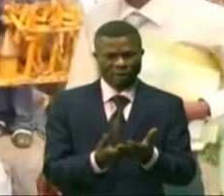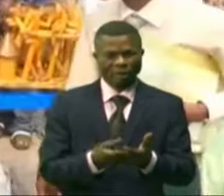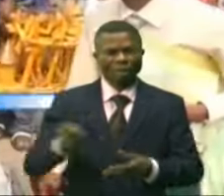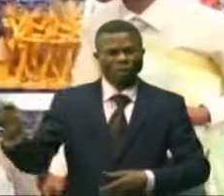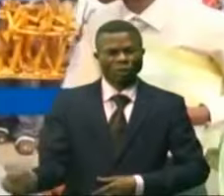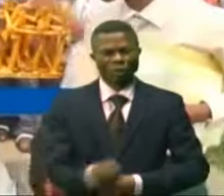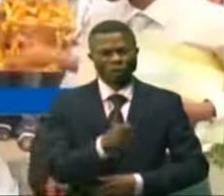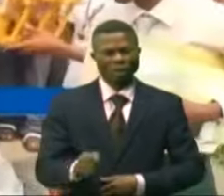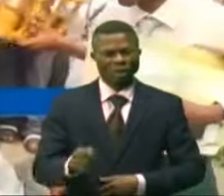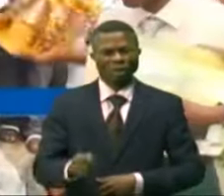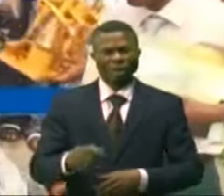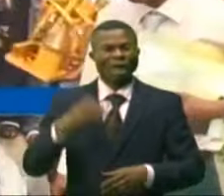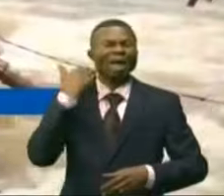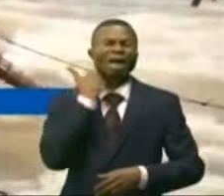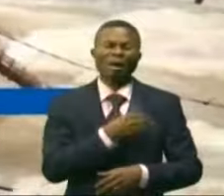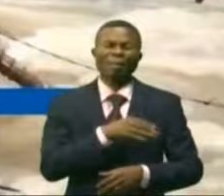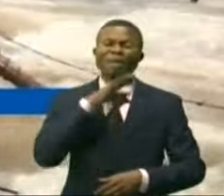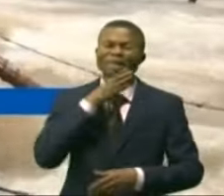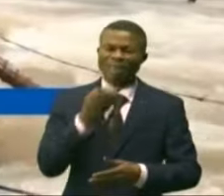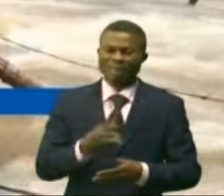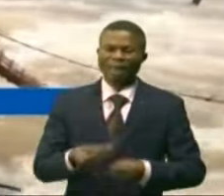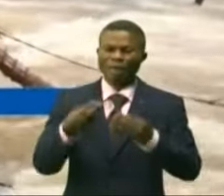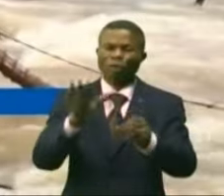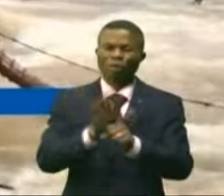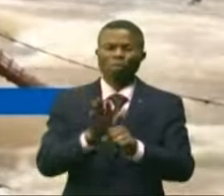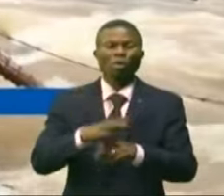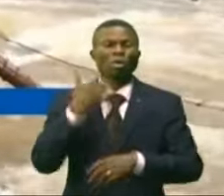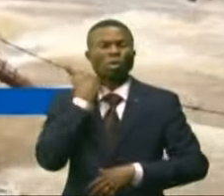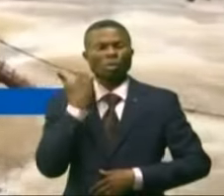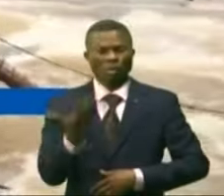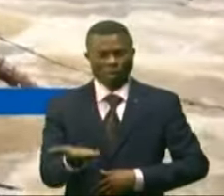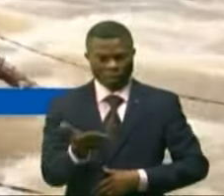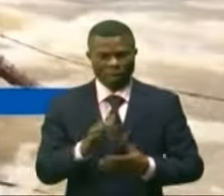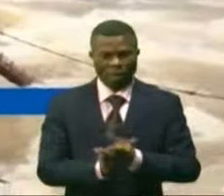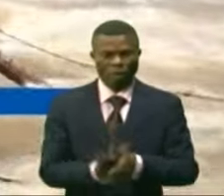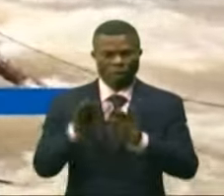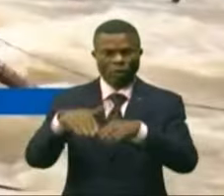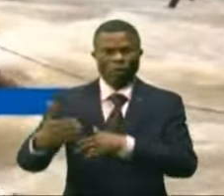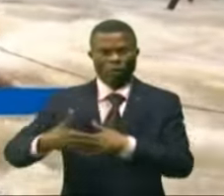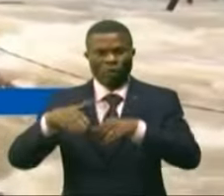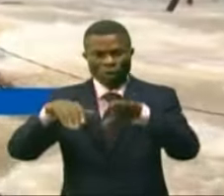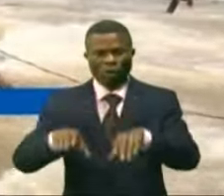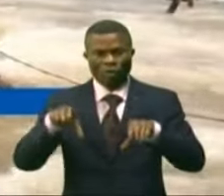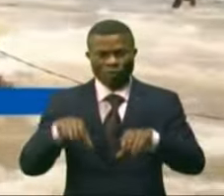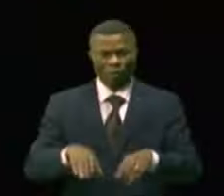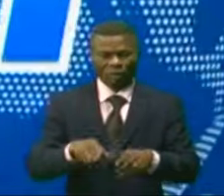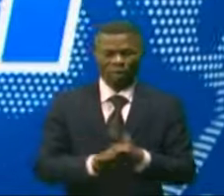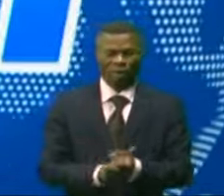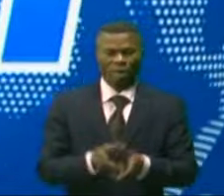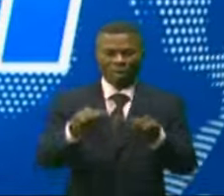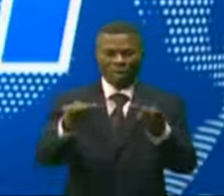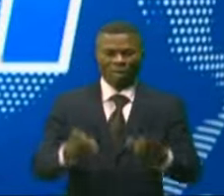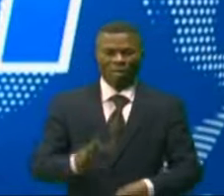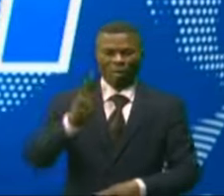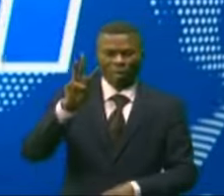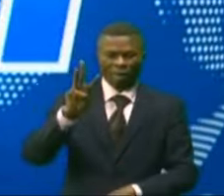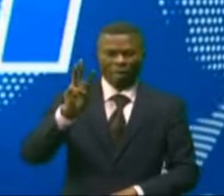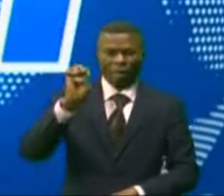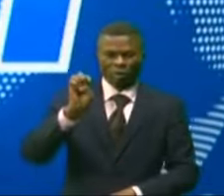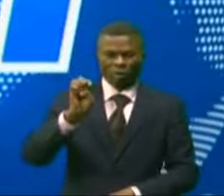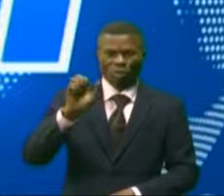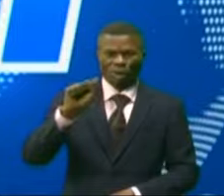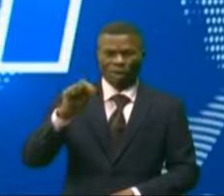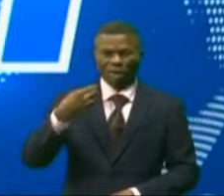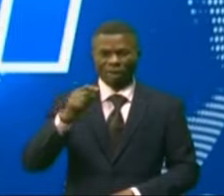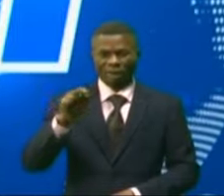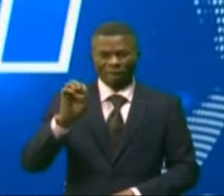maladies. Cette ronde s'est achevée au bord du fleuve Congo, sur la chîte Ouagénia. Dans la province